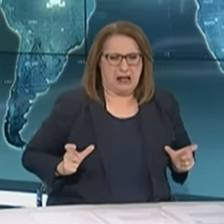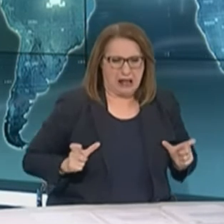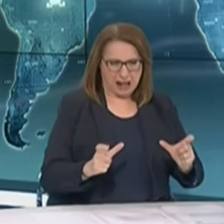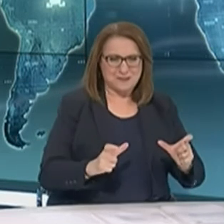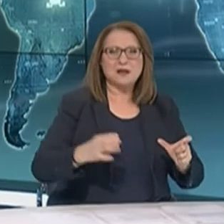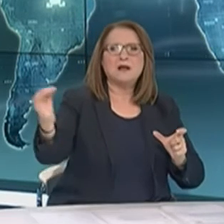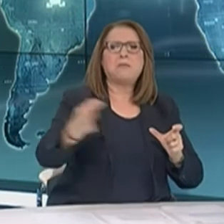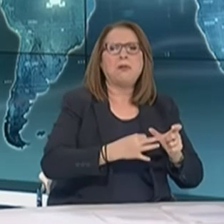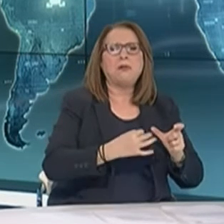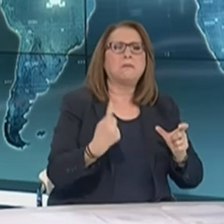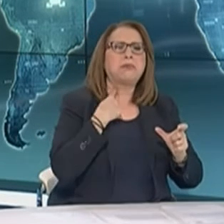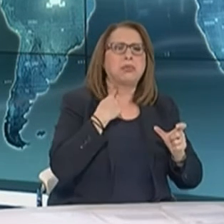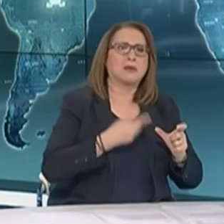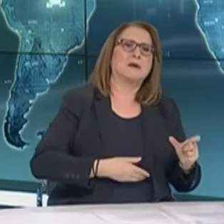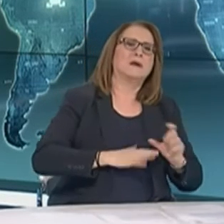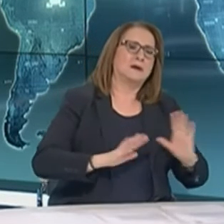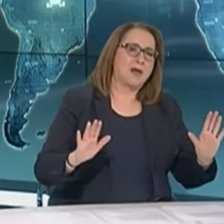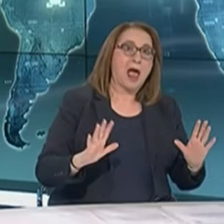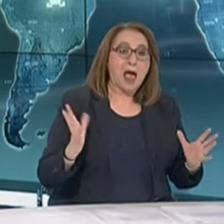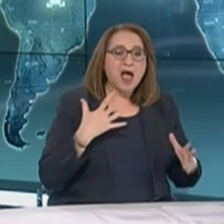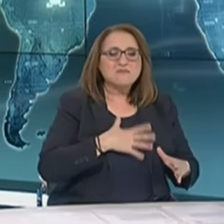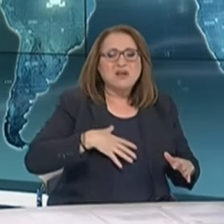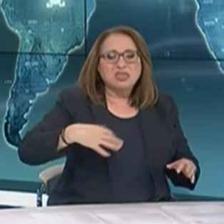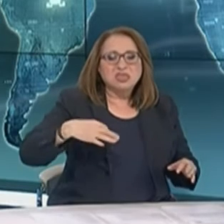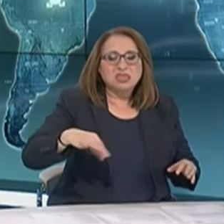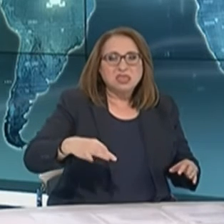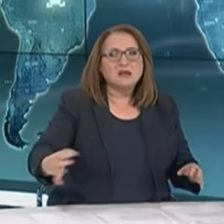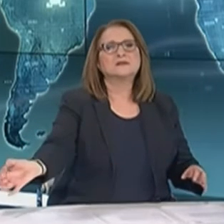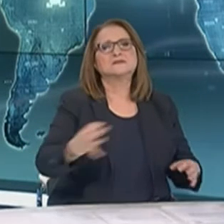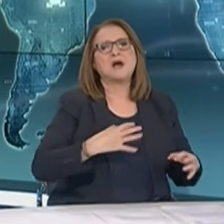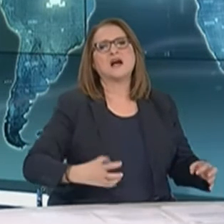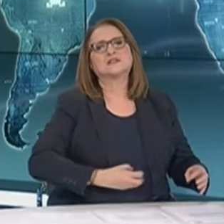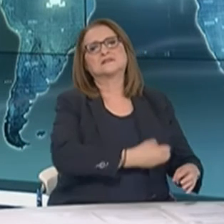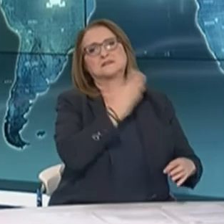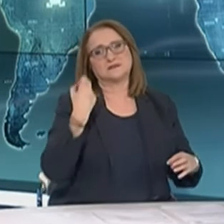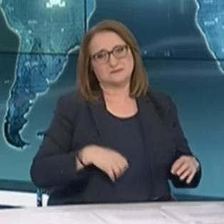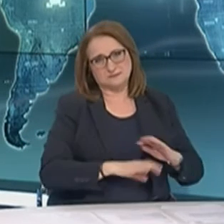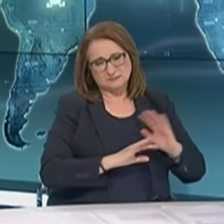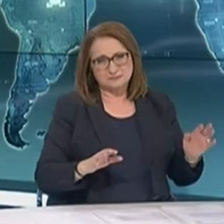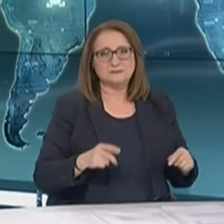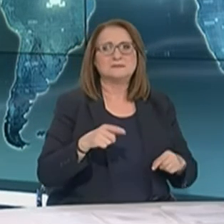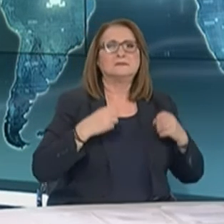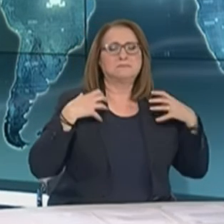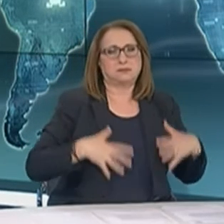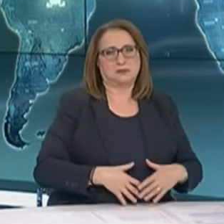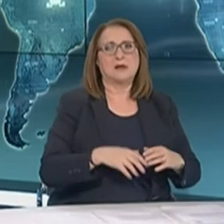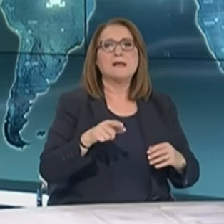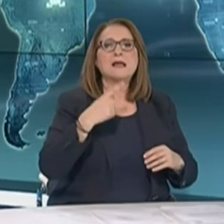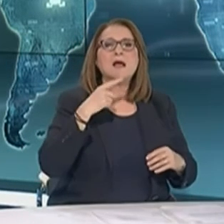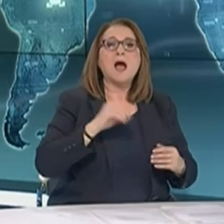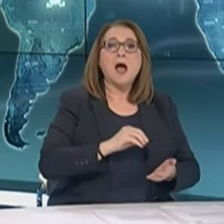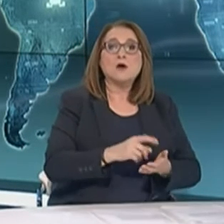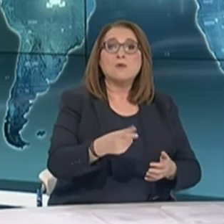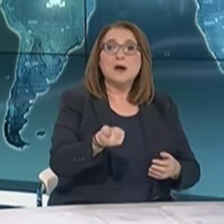Είναι ασφαλέστερη και μετά την καθοδήγηση και την οδηγία του γιατρού, του προσωπικού γιατρού η χρήση παρακέτα